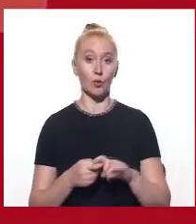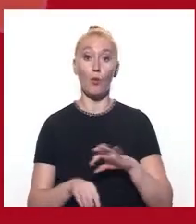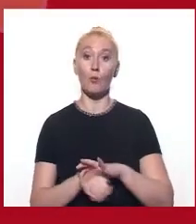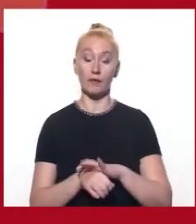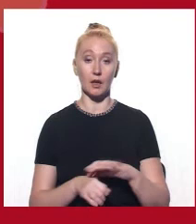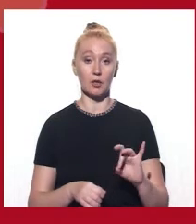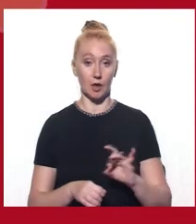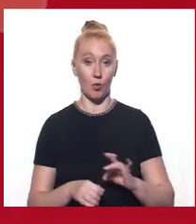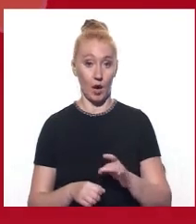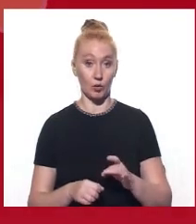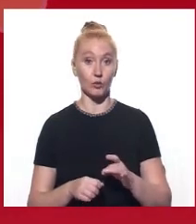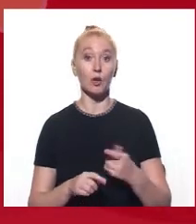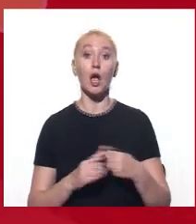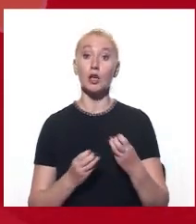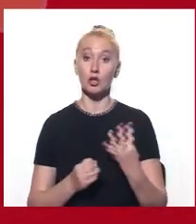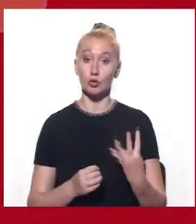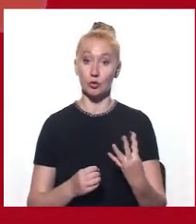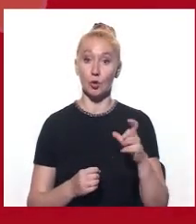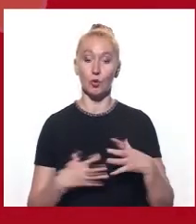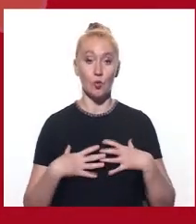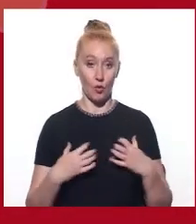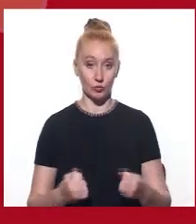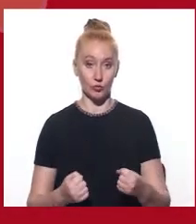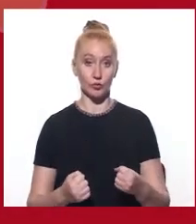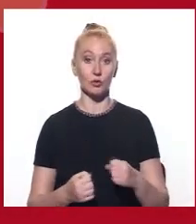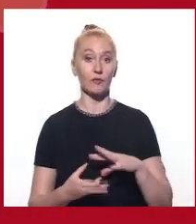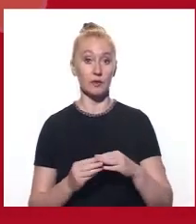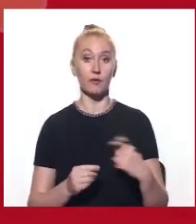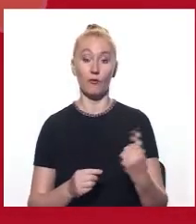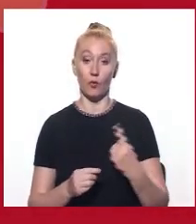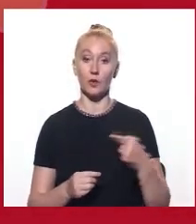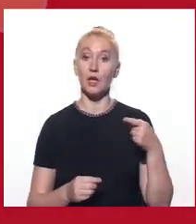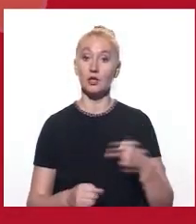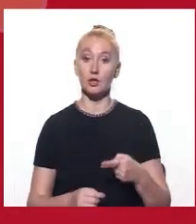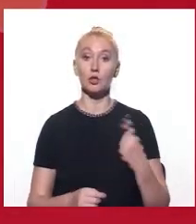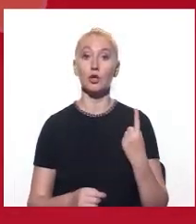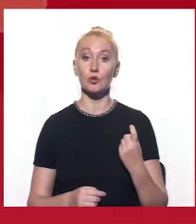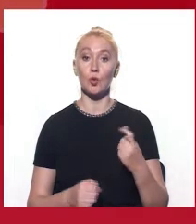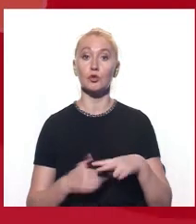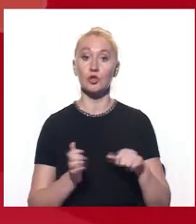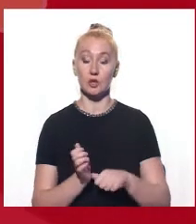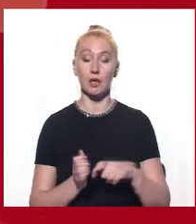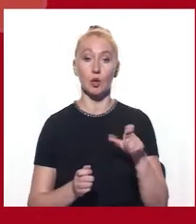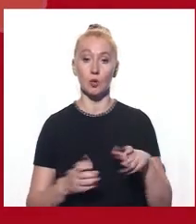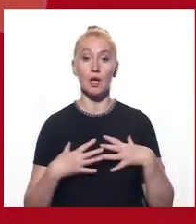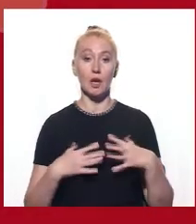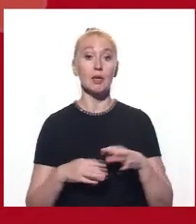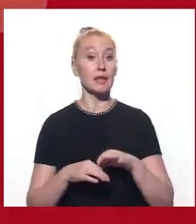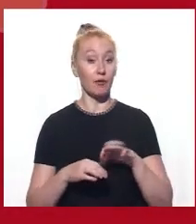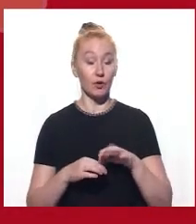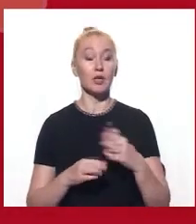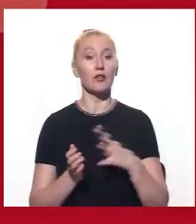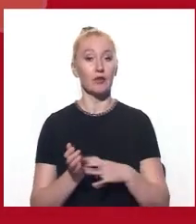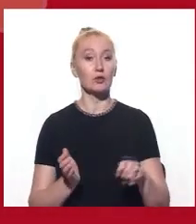Павлоградському районі. Ще чотири людини одужали. Загалом в області 1116 людей захворіли.